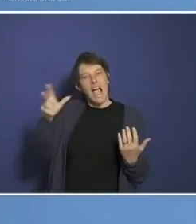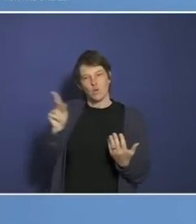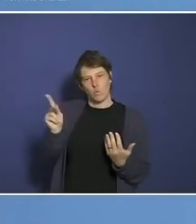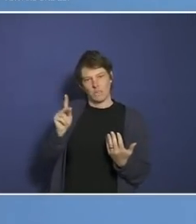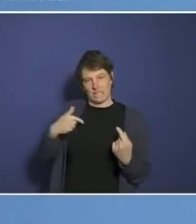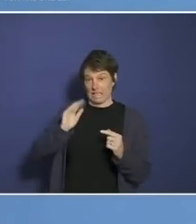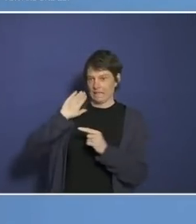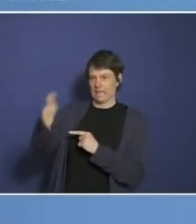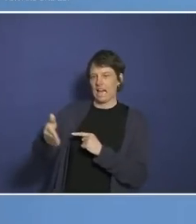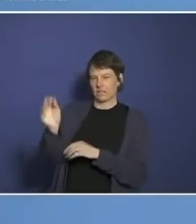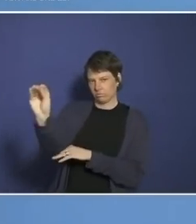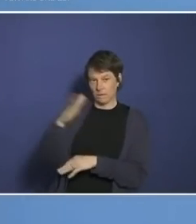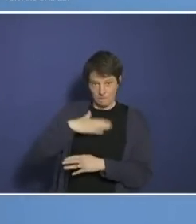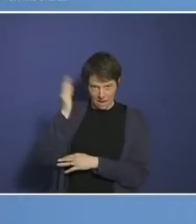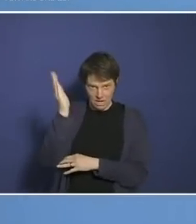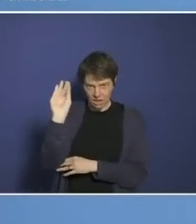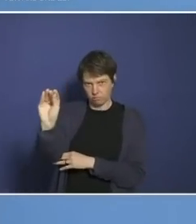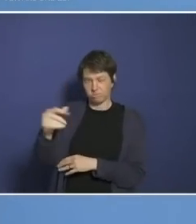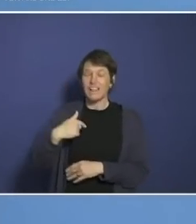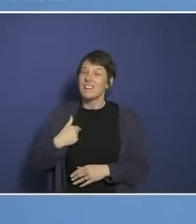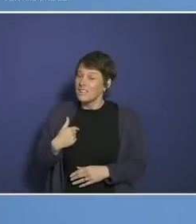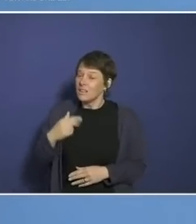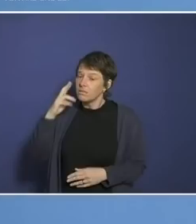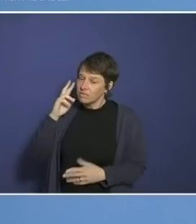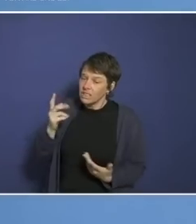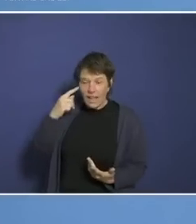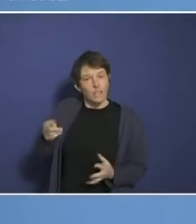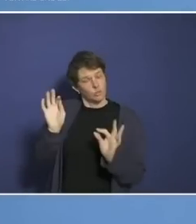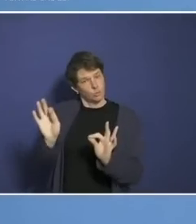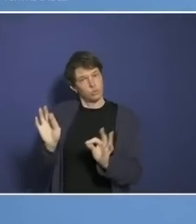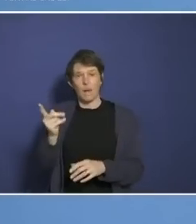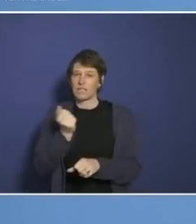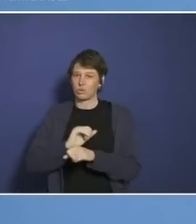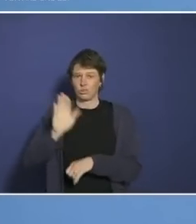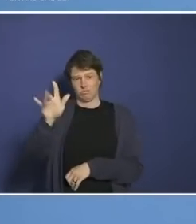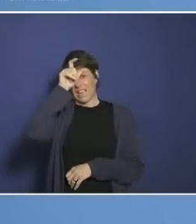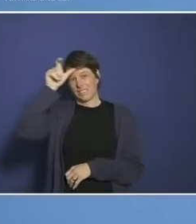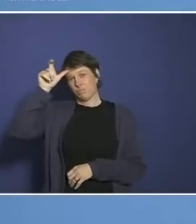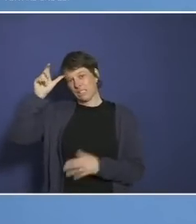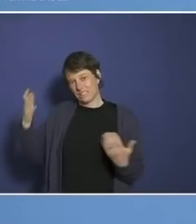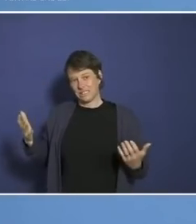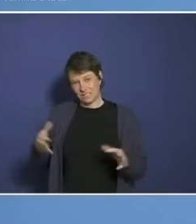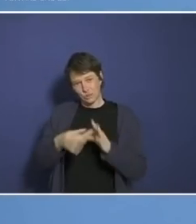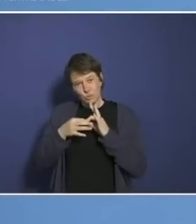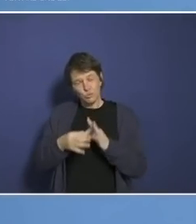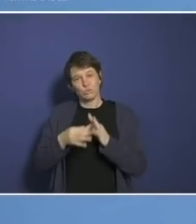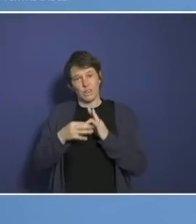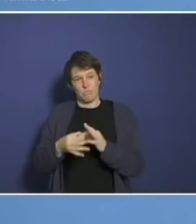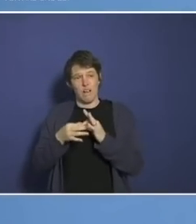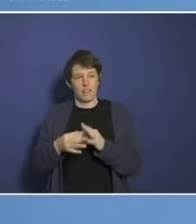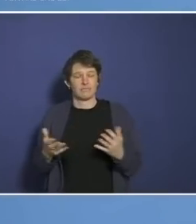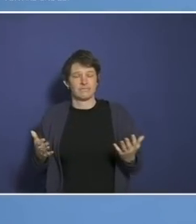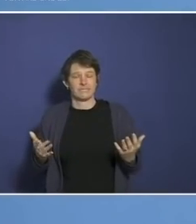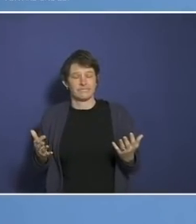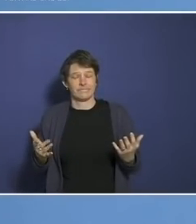direkt angesprochen. Und ich schätze Herrn Kubicki sehr. Aber seine Expertise in puncto, also